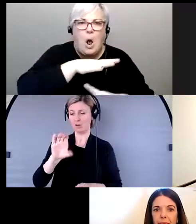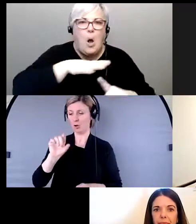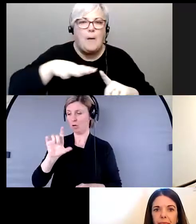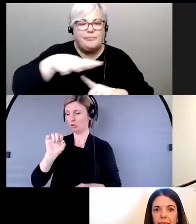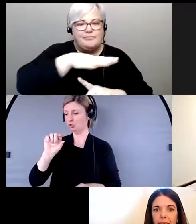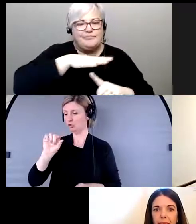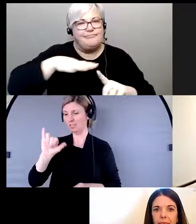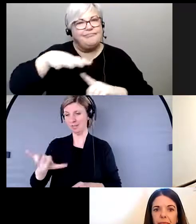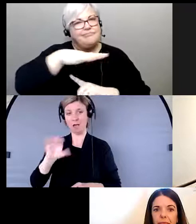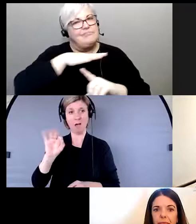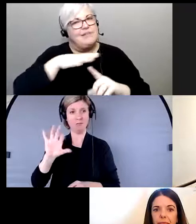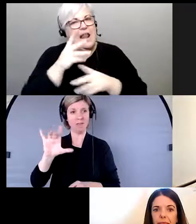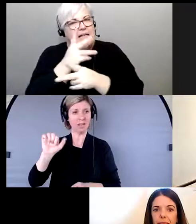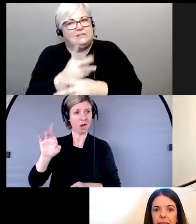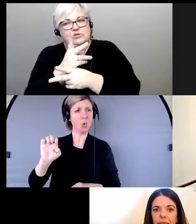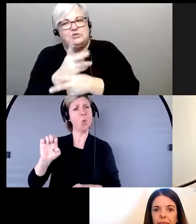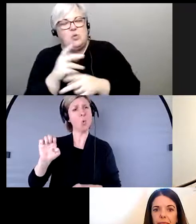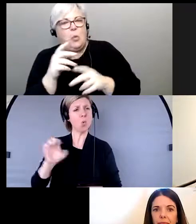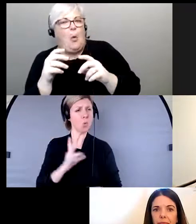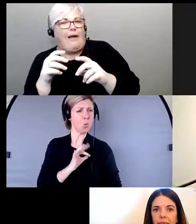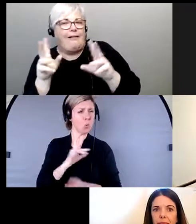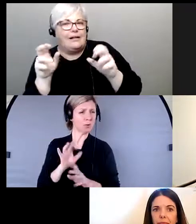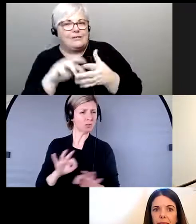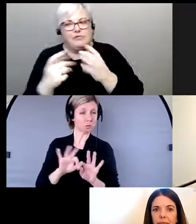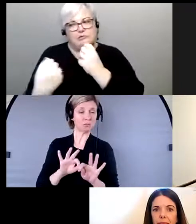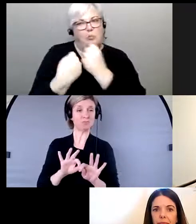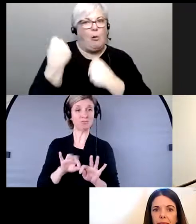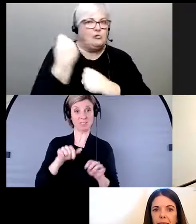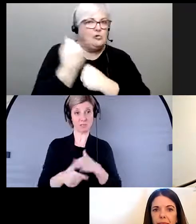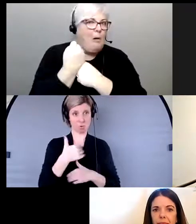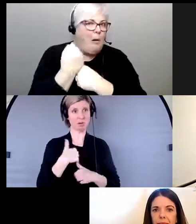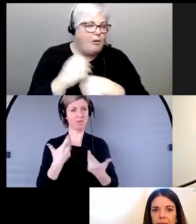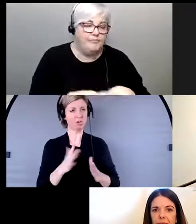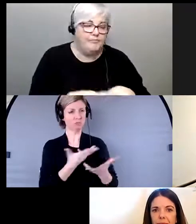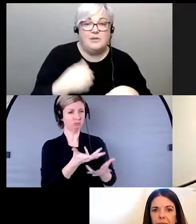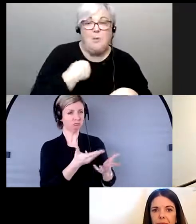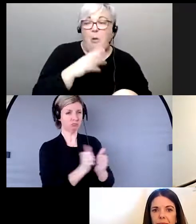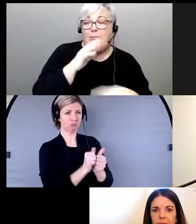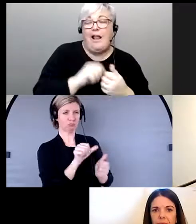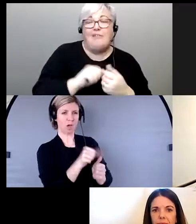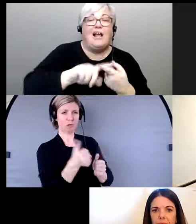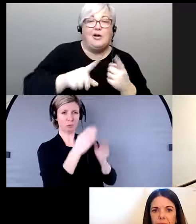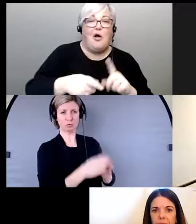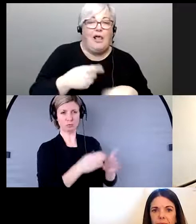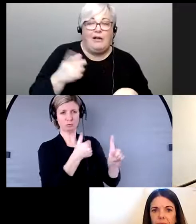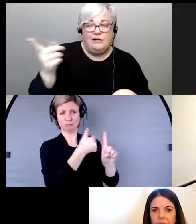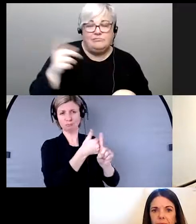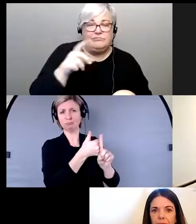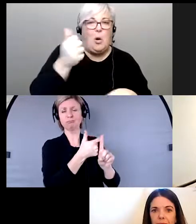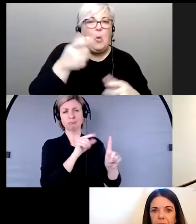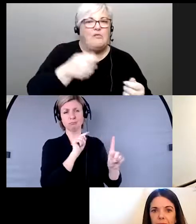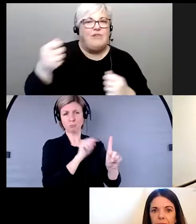incroyable. Ce matin, je parlais avec une collègue d'une autre fondation, on parlait de